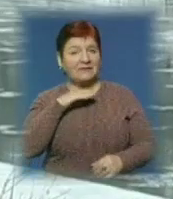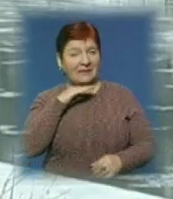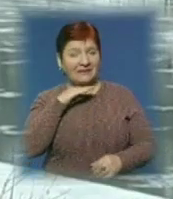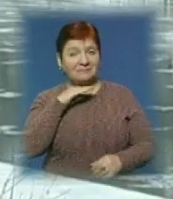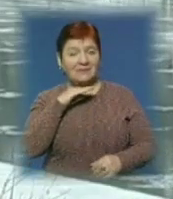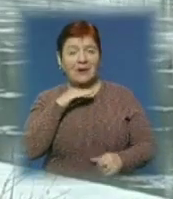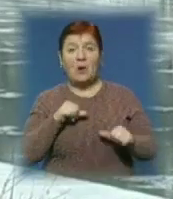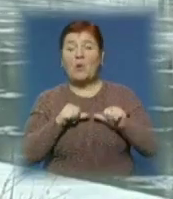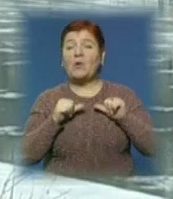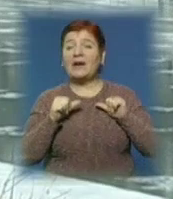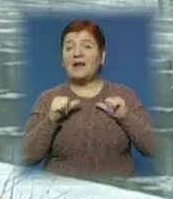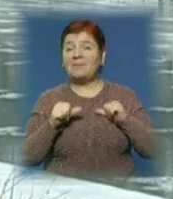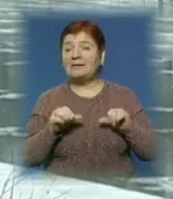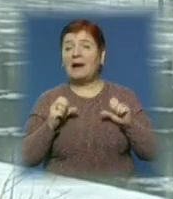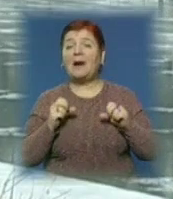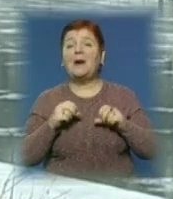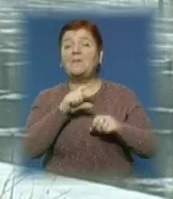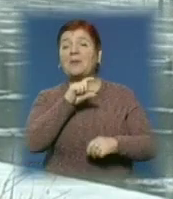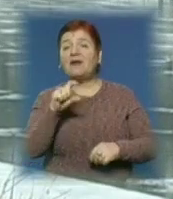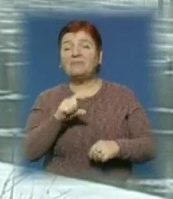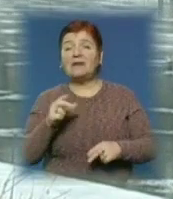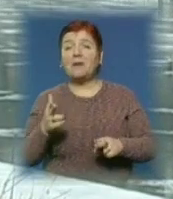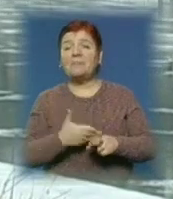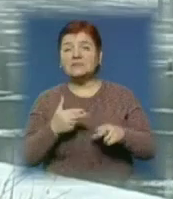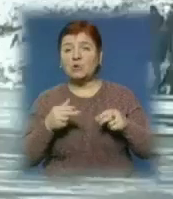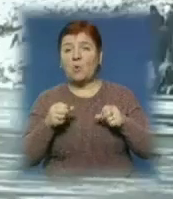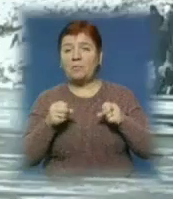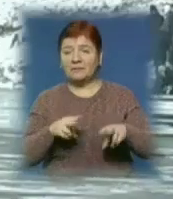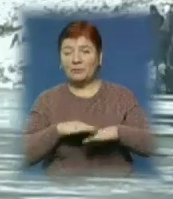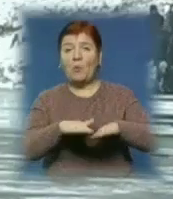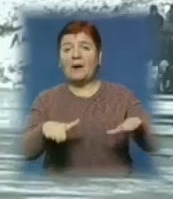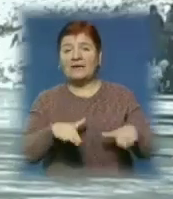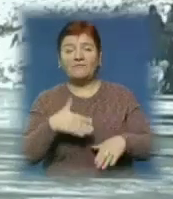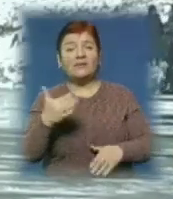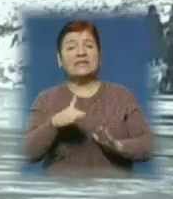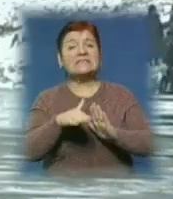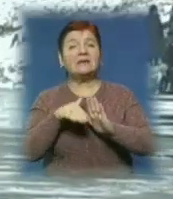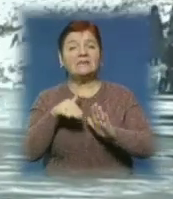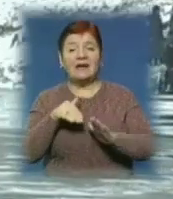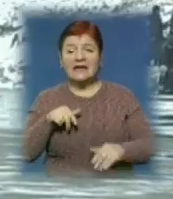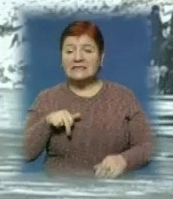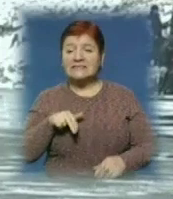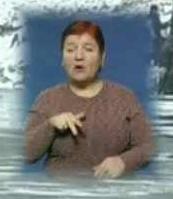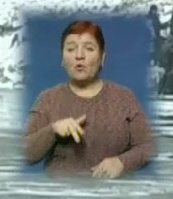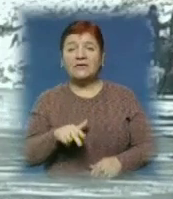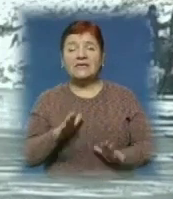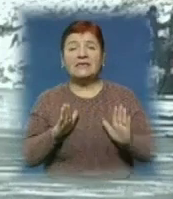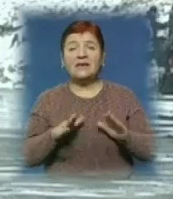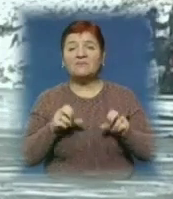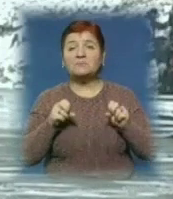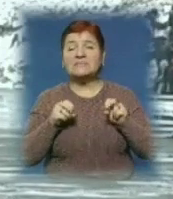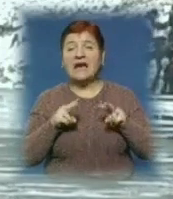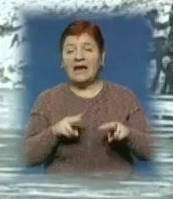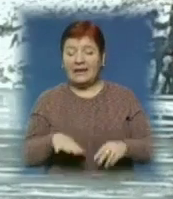рятувальники наголошують на правилах безпечного купання під час водохреща. Вони закликають людей заходити у воду лише у спеціально